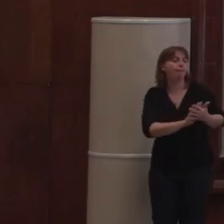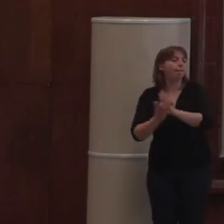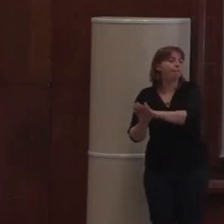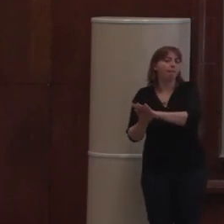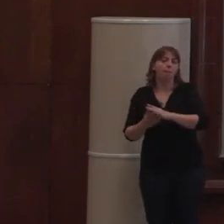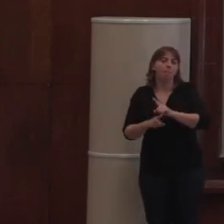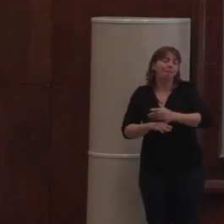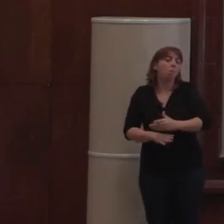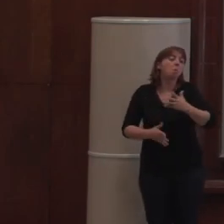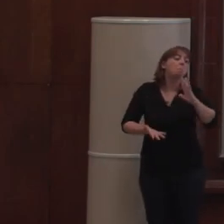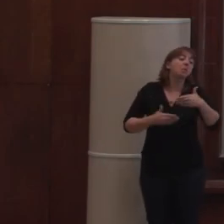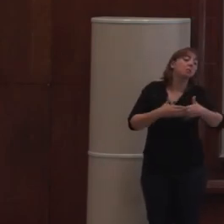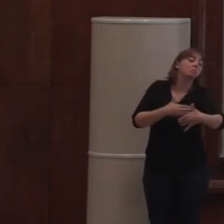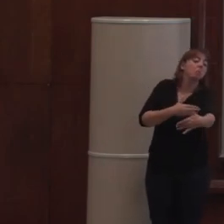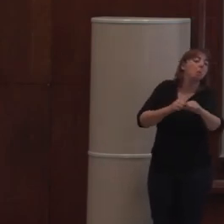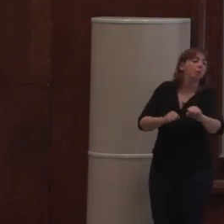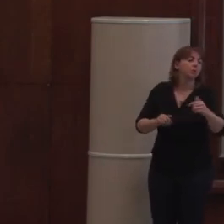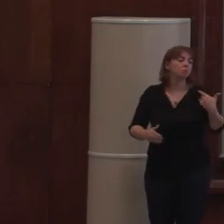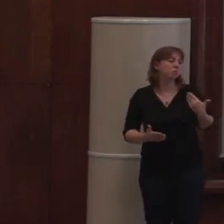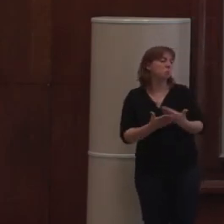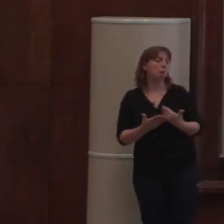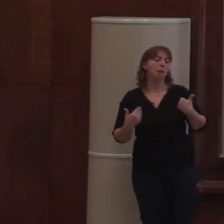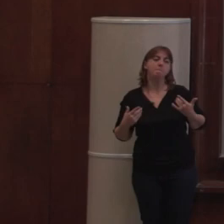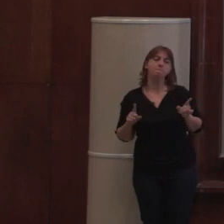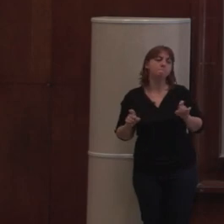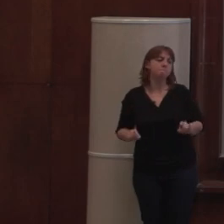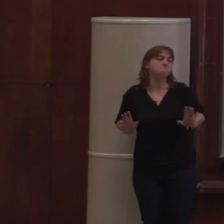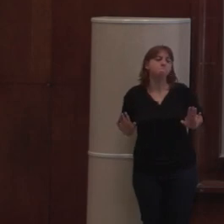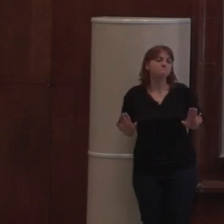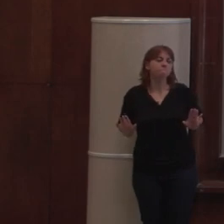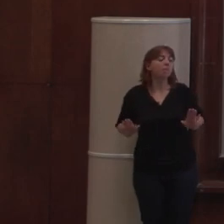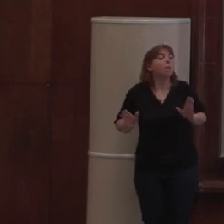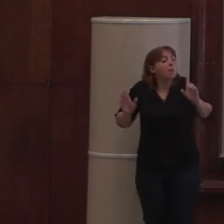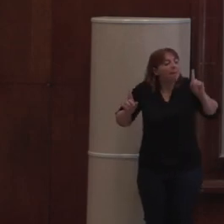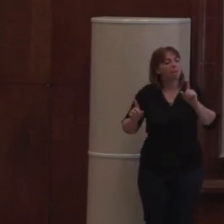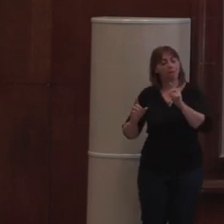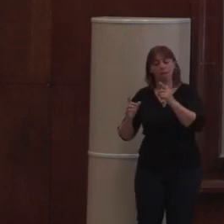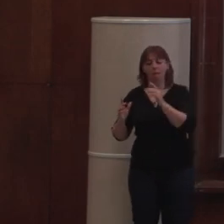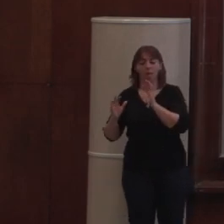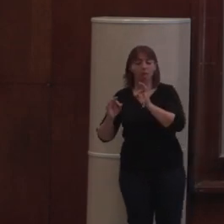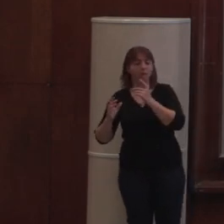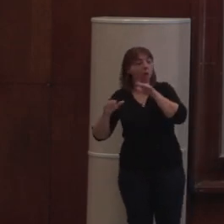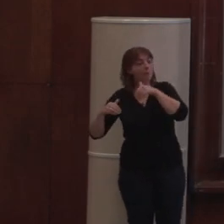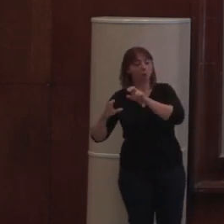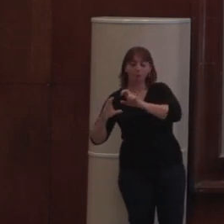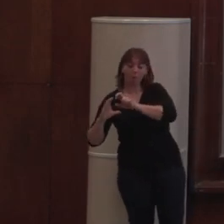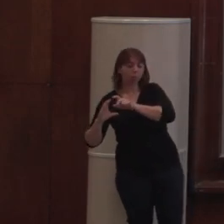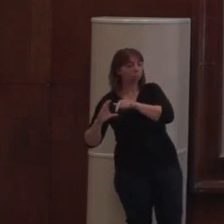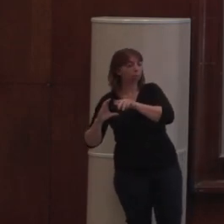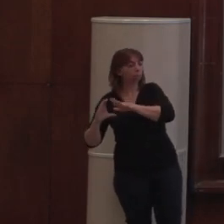peut-être à un certain moment. Pour le moment, n a pas discuté du tout. Mais c'est vrai que pour tout le reste, Plone a gardé sa compatibilité.